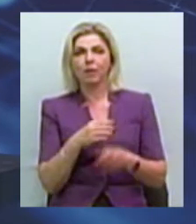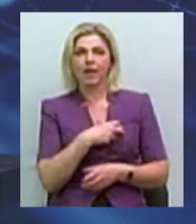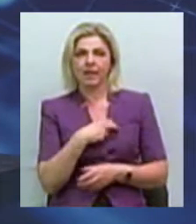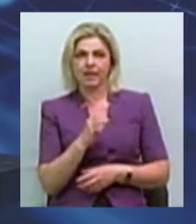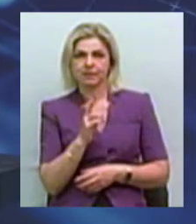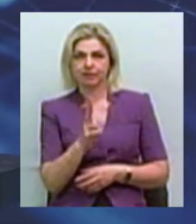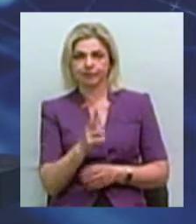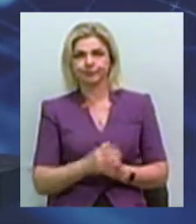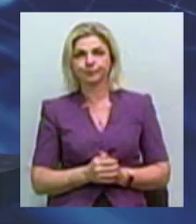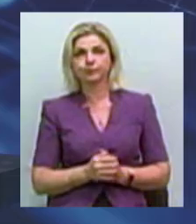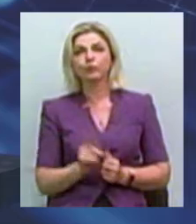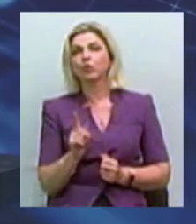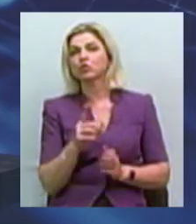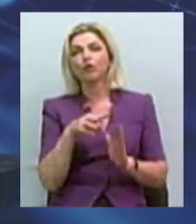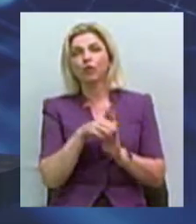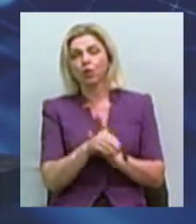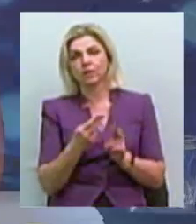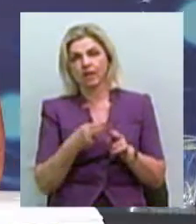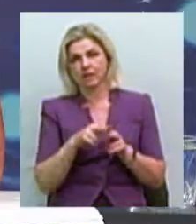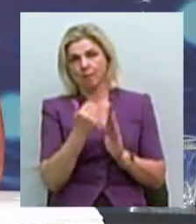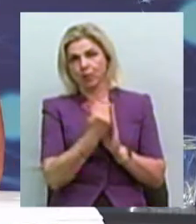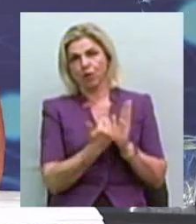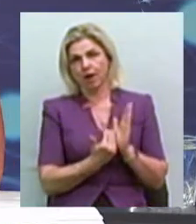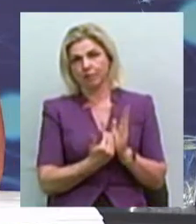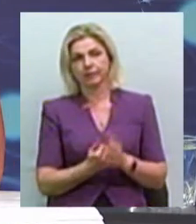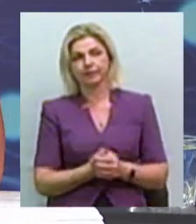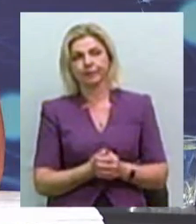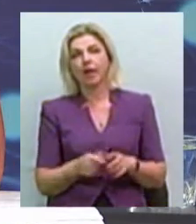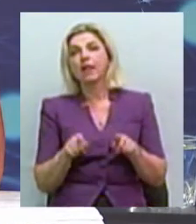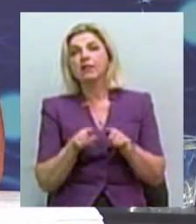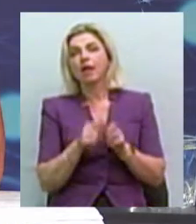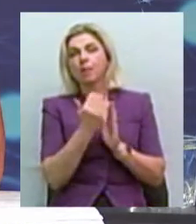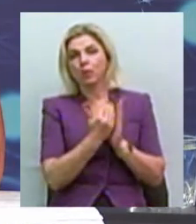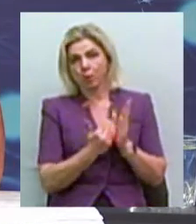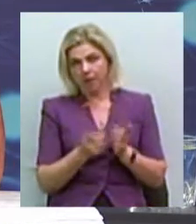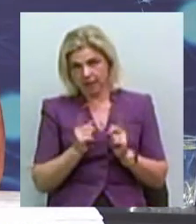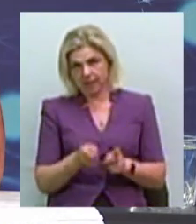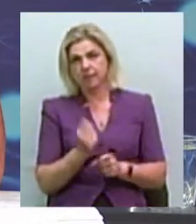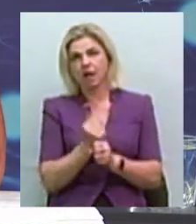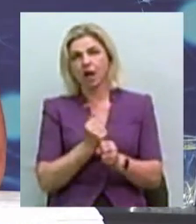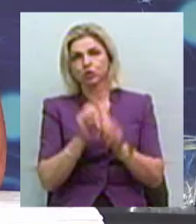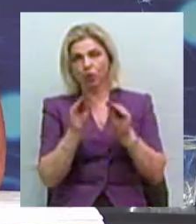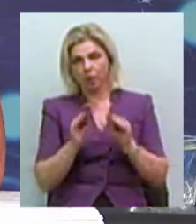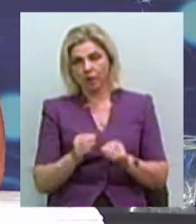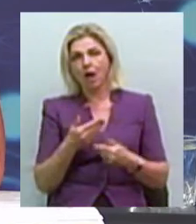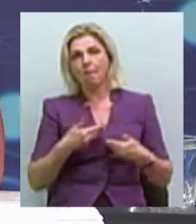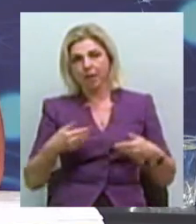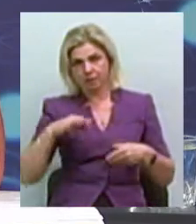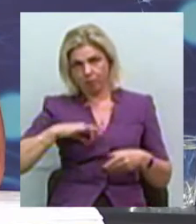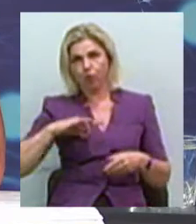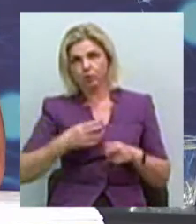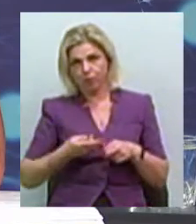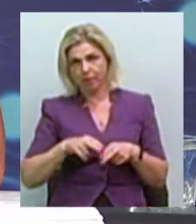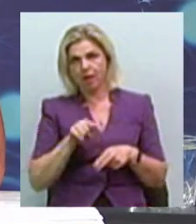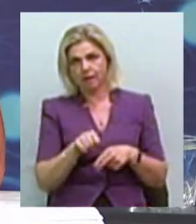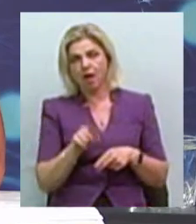Оксана, будь ласка, що входить до цієї програми? Такі програми, вони дійсно розроблені, ми їх використовуємо. І справа в тому, що